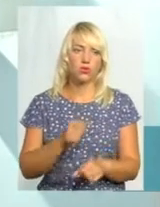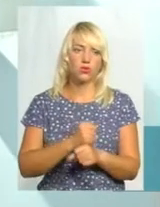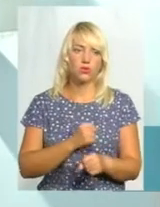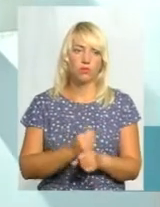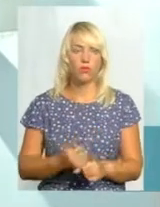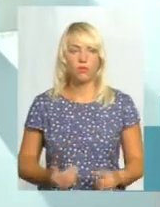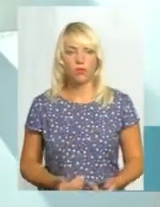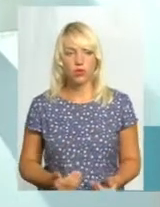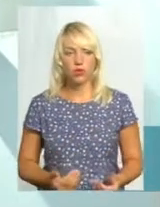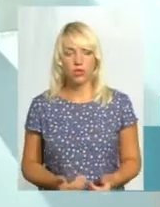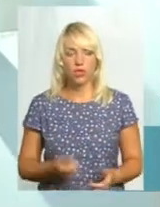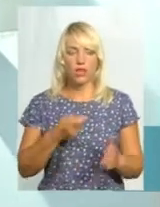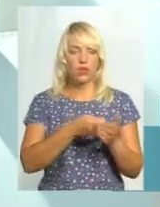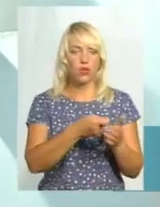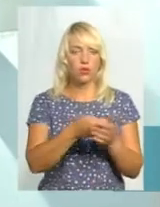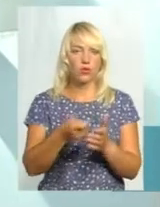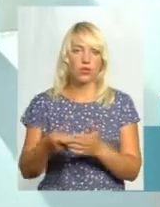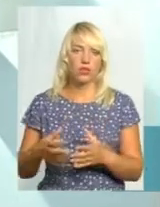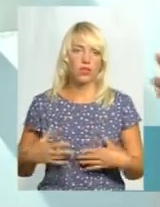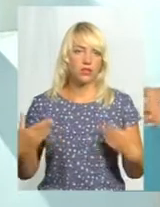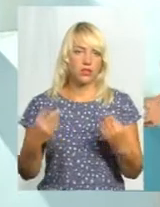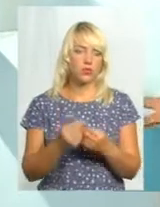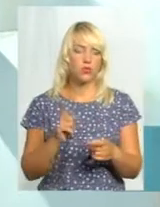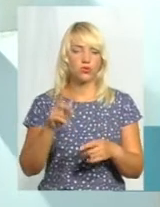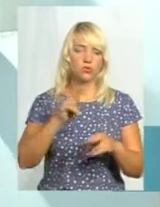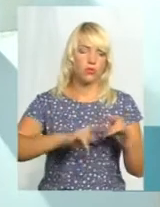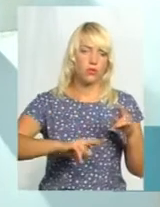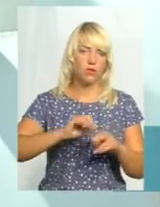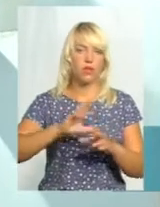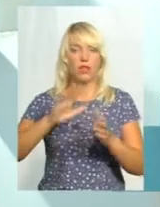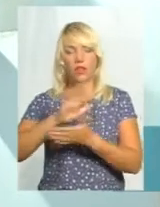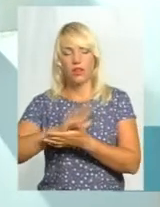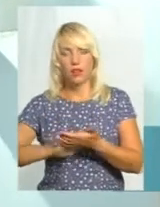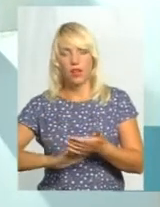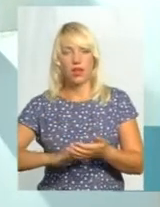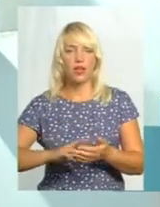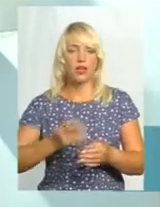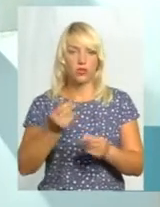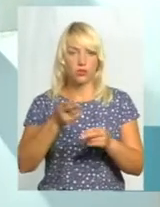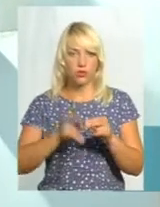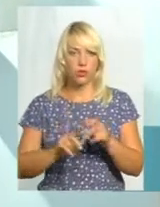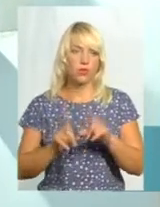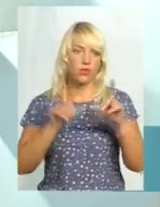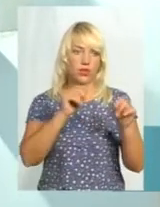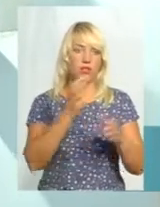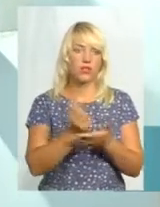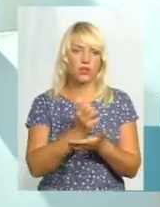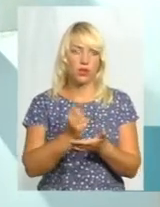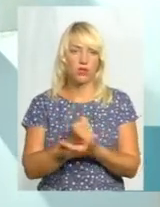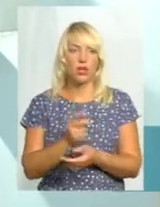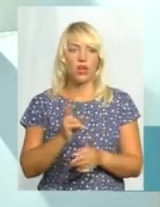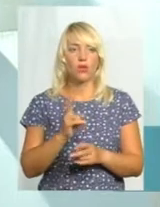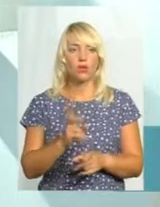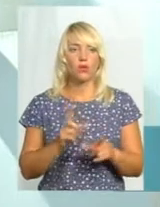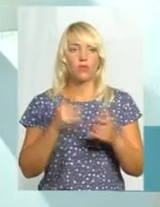прожила їх, накормила, нагодувала сім'ю, щось побудувала, поїхала далі на заробітки. Ті, хто вже так почав їздити, не